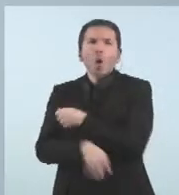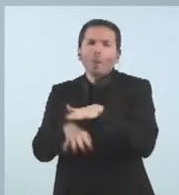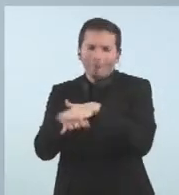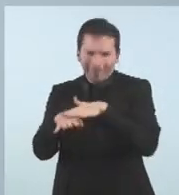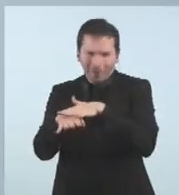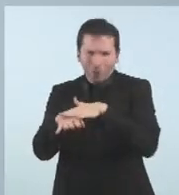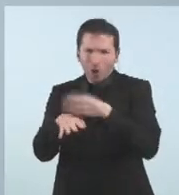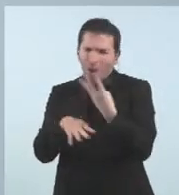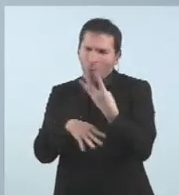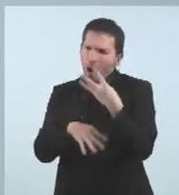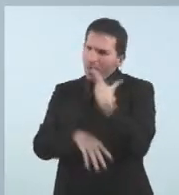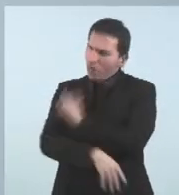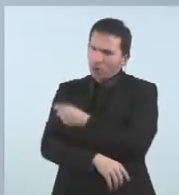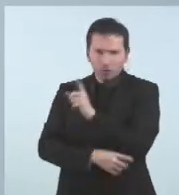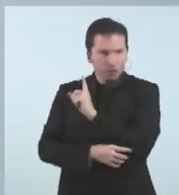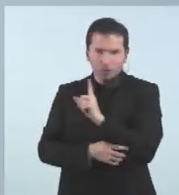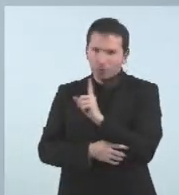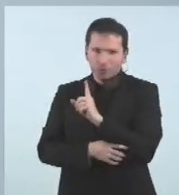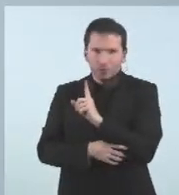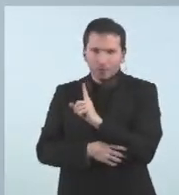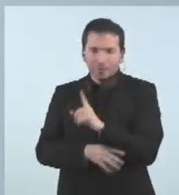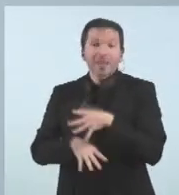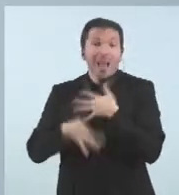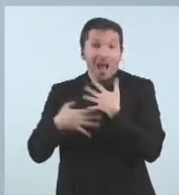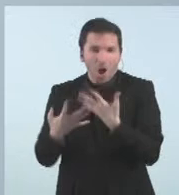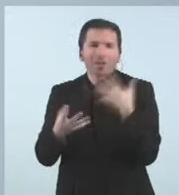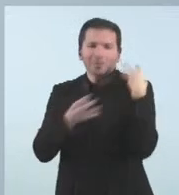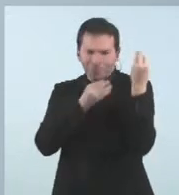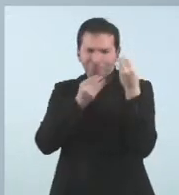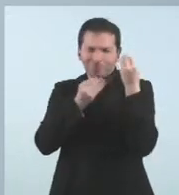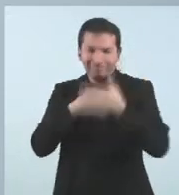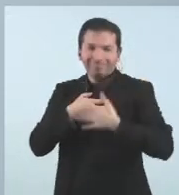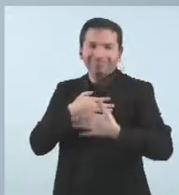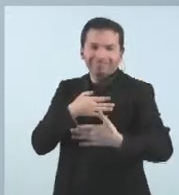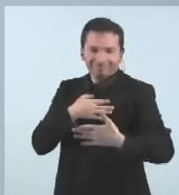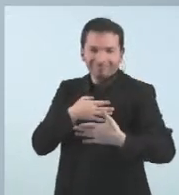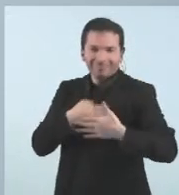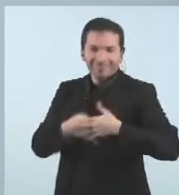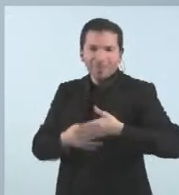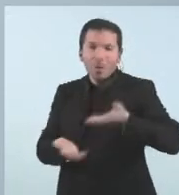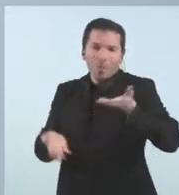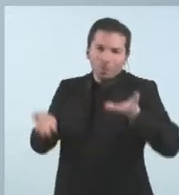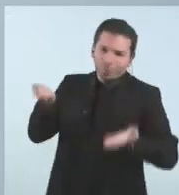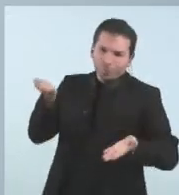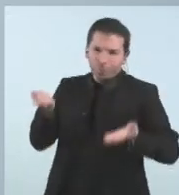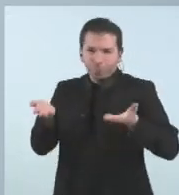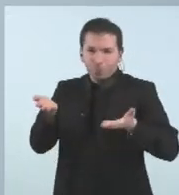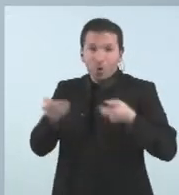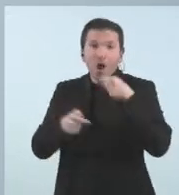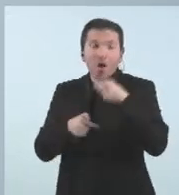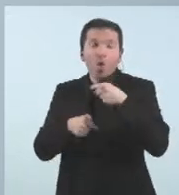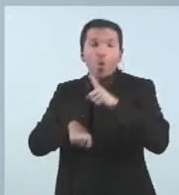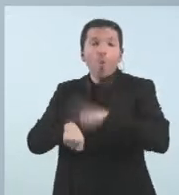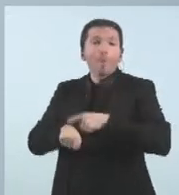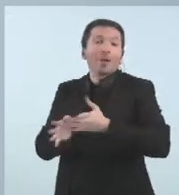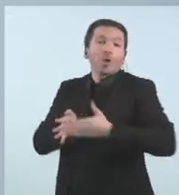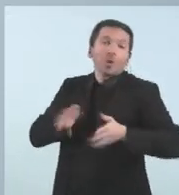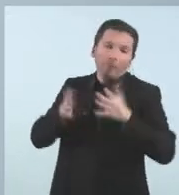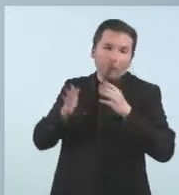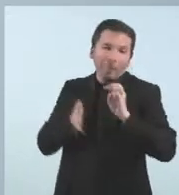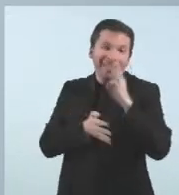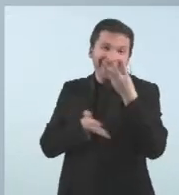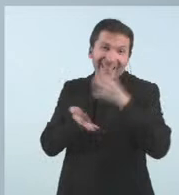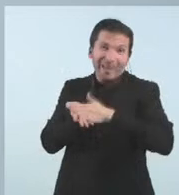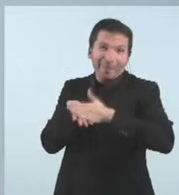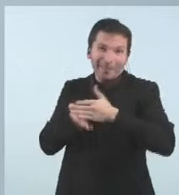la quarta dosi. No, en aquests moments s'està treballant amb aquest supòsit i s'està valorant que passi un període de temps aproximat de tres mesos, no?